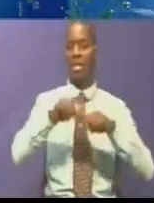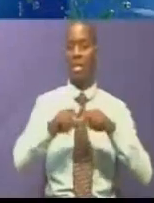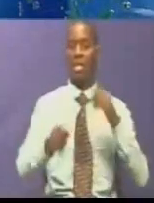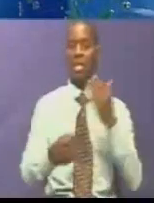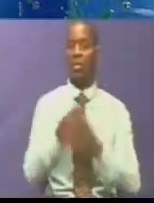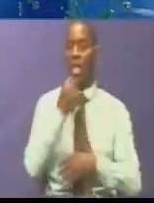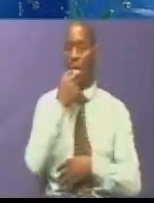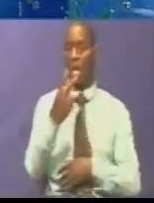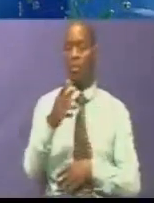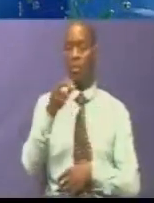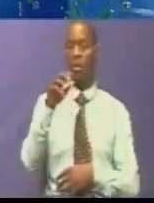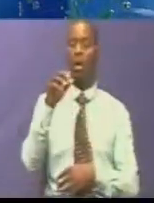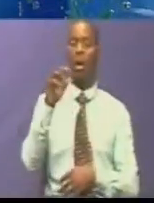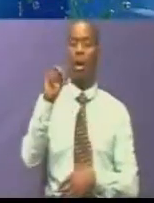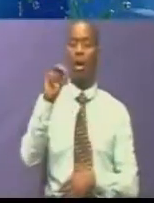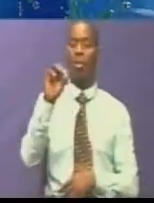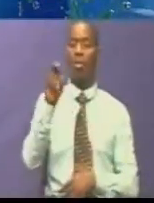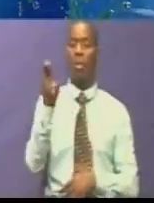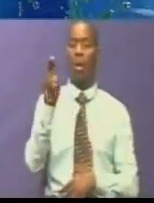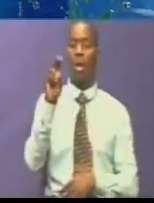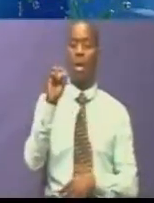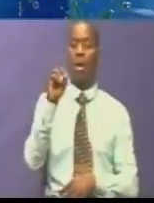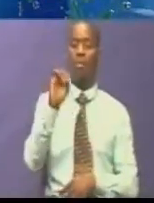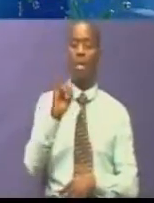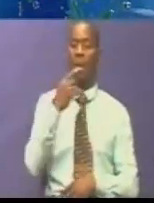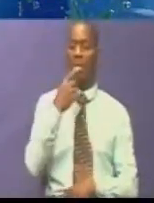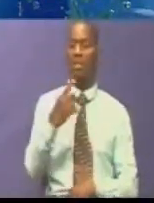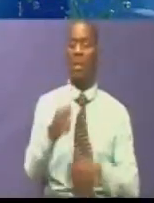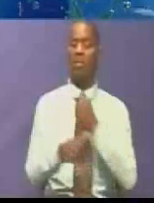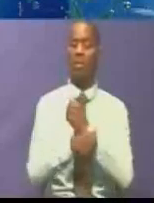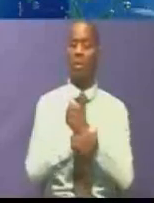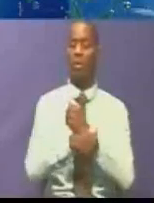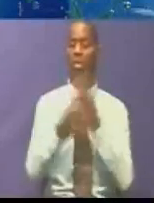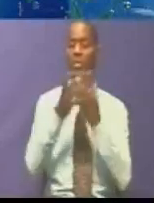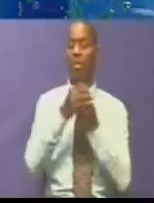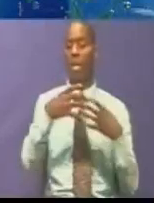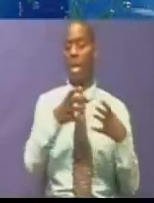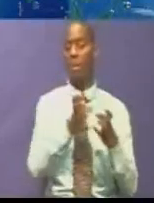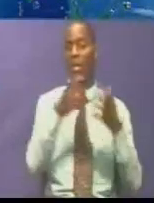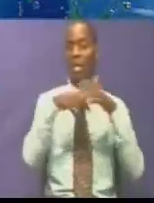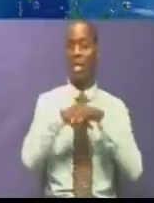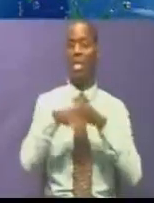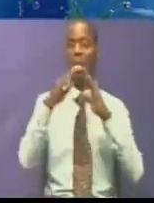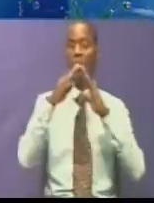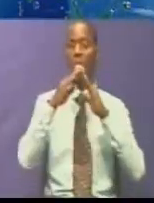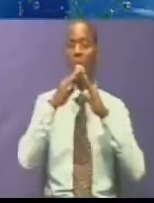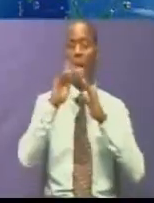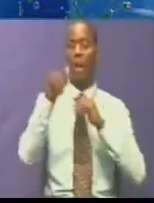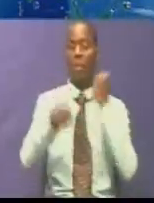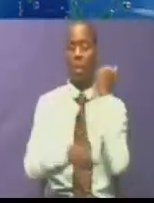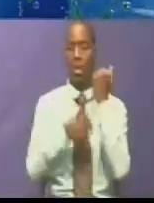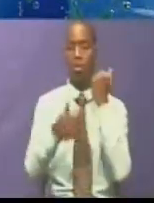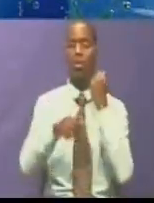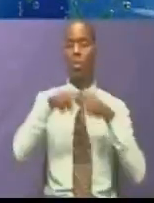Mishimo Muhammad Abud namesema kwamba piongozi wadini na kamati zao katika nyumba zaibada Wataka uruhusu wana